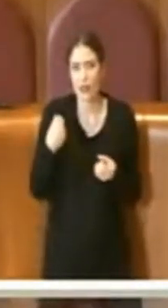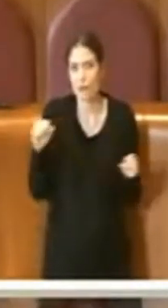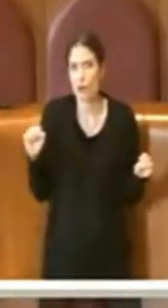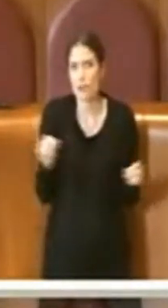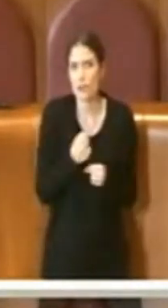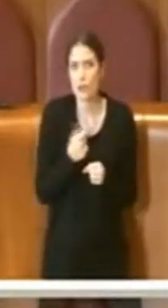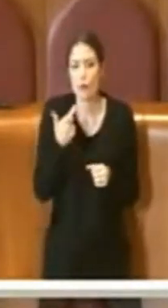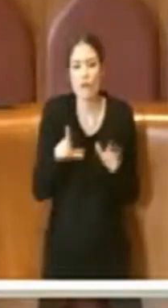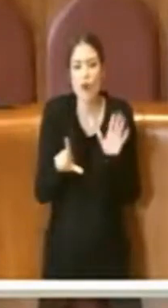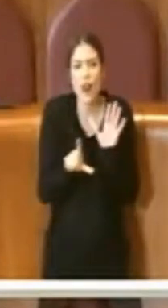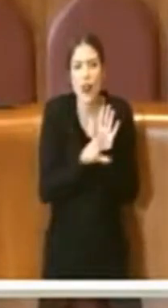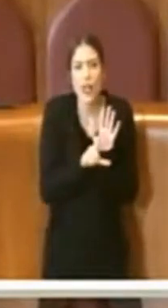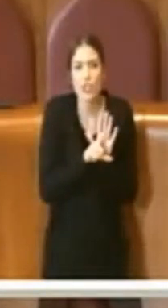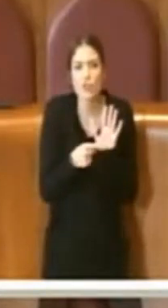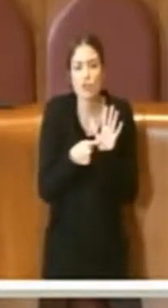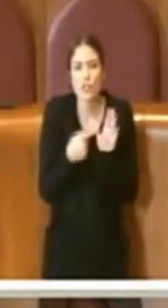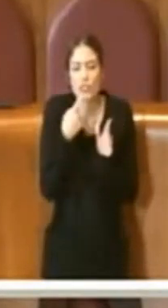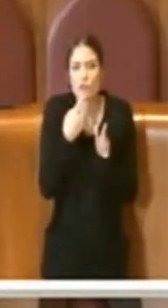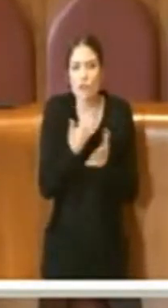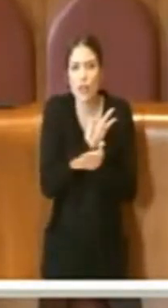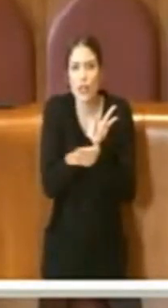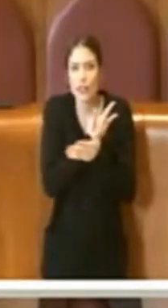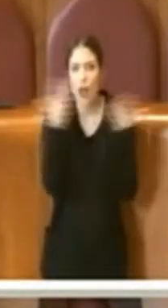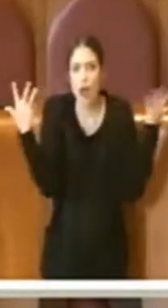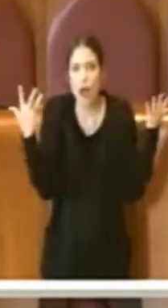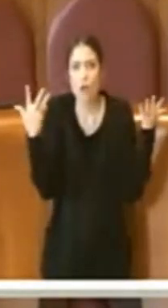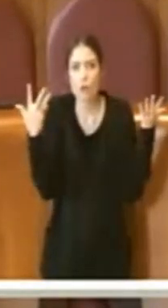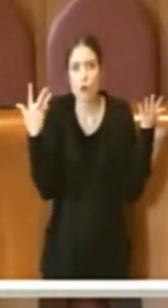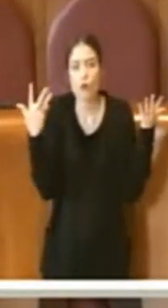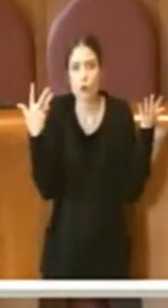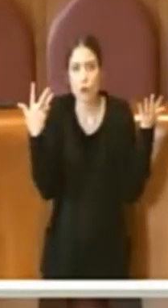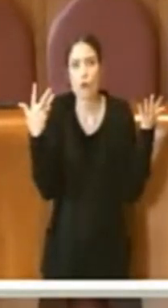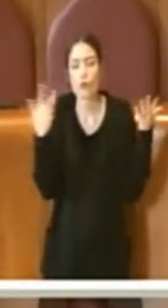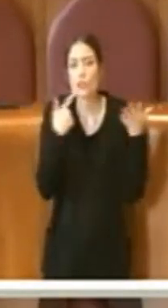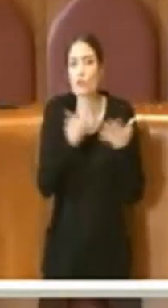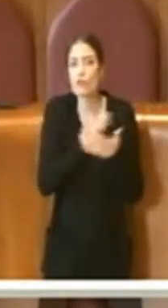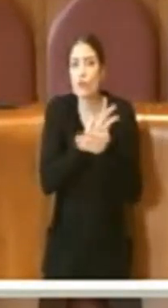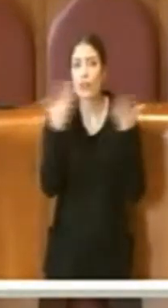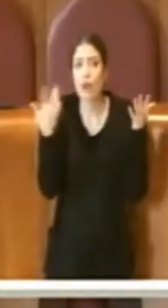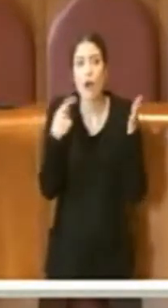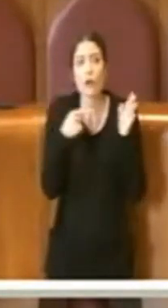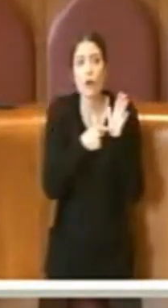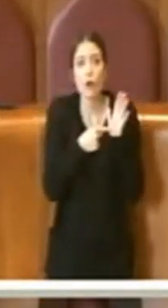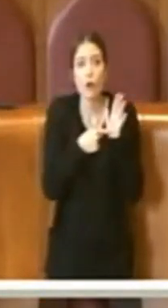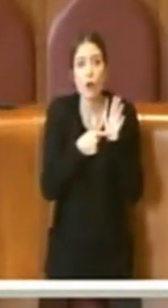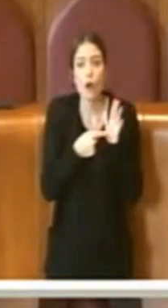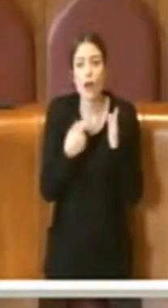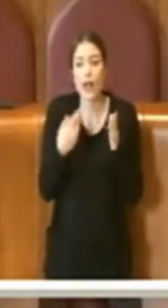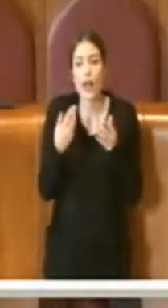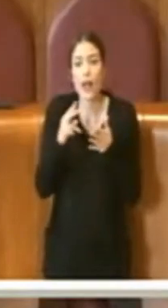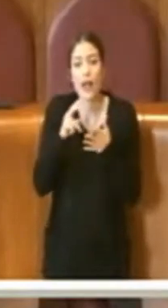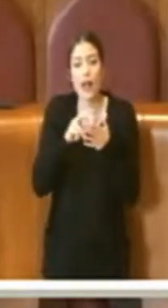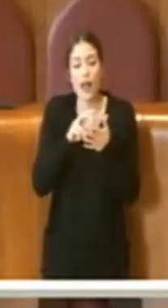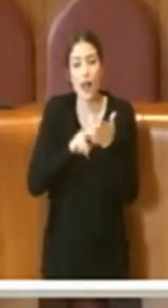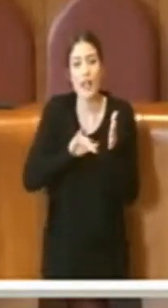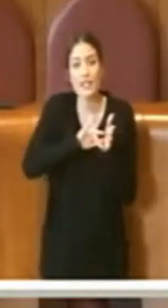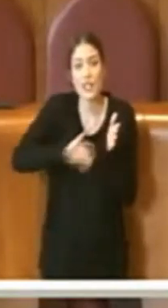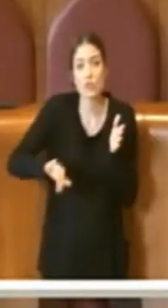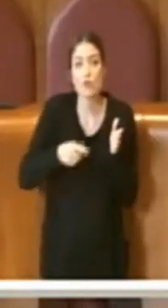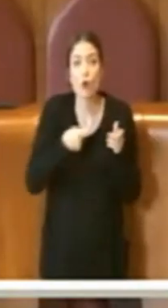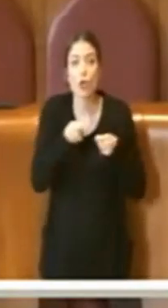legge che lo dice espressamente quali sono i casi in cui si possono chiedere le esenzioni per i